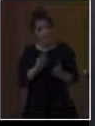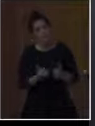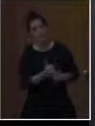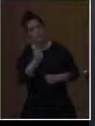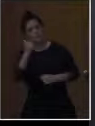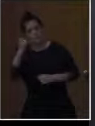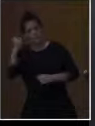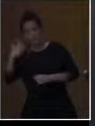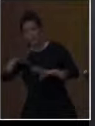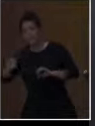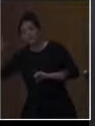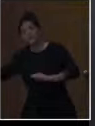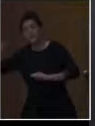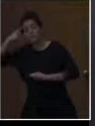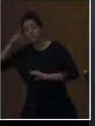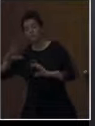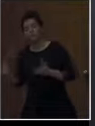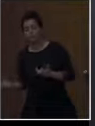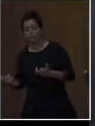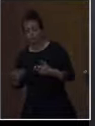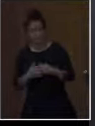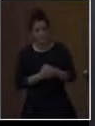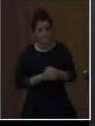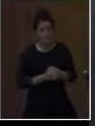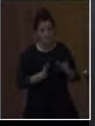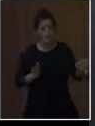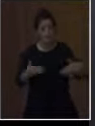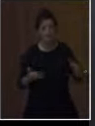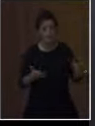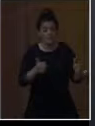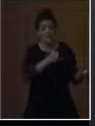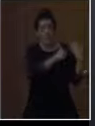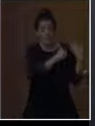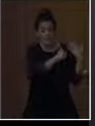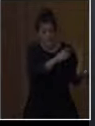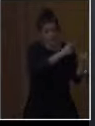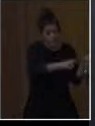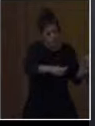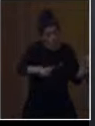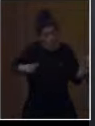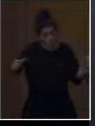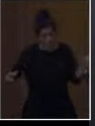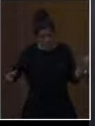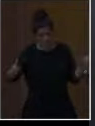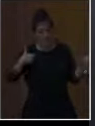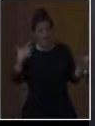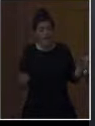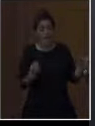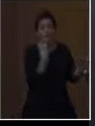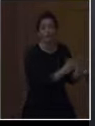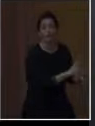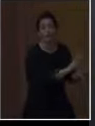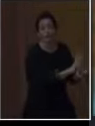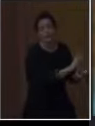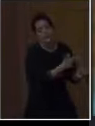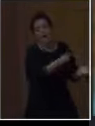εγχείρημα. Φανταστείτε μια τάξη όπου κάθε μαθητής της έκθεσης δημοτικού έχει μπροστά του ένα υπολογιστή ή ένα